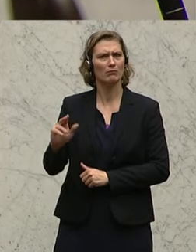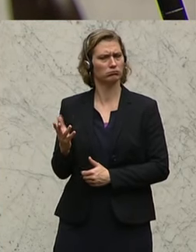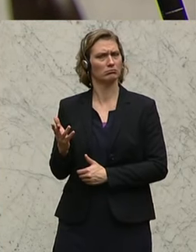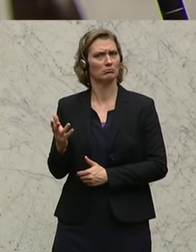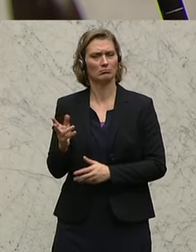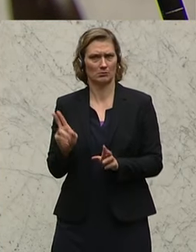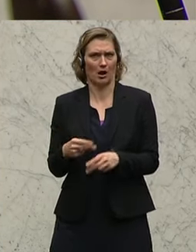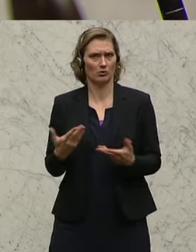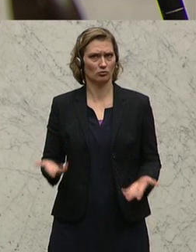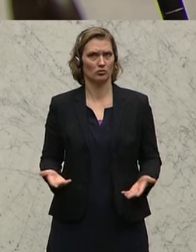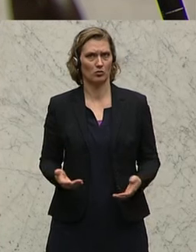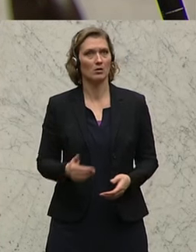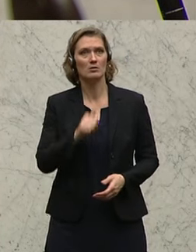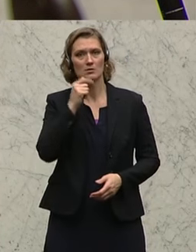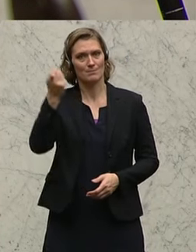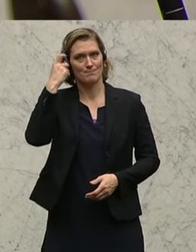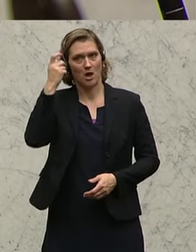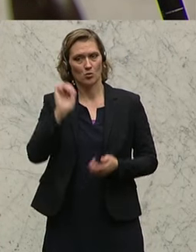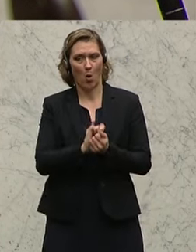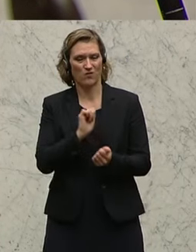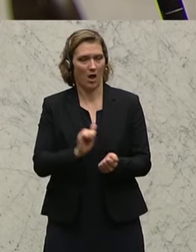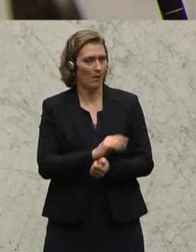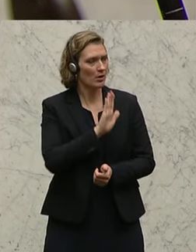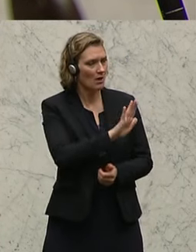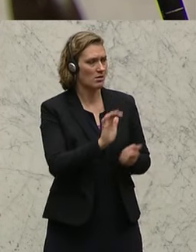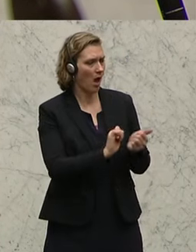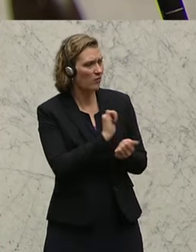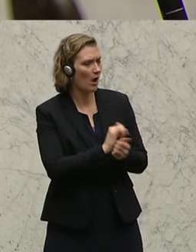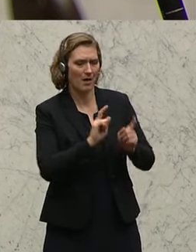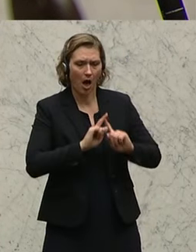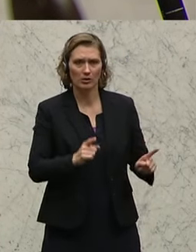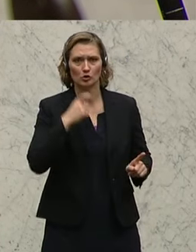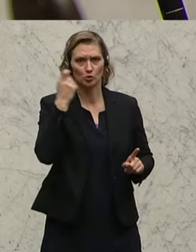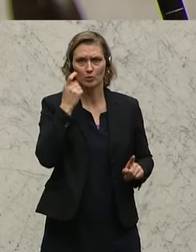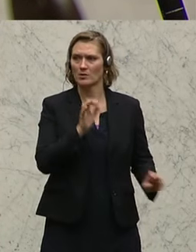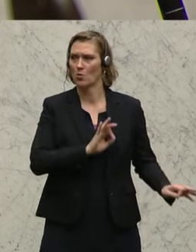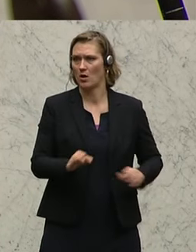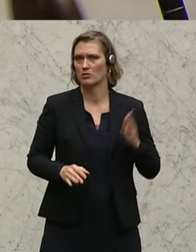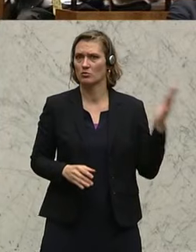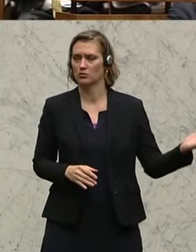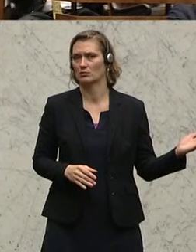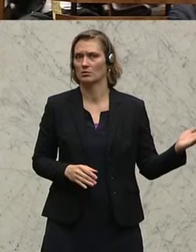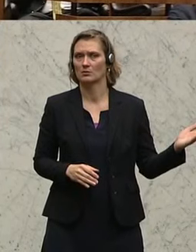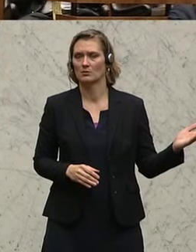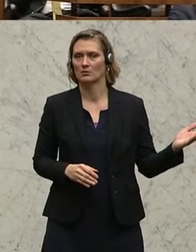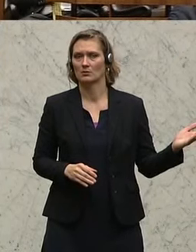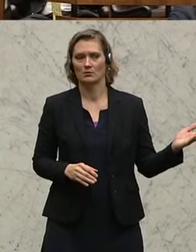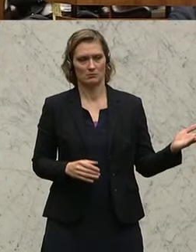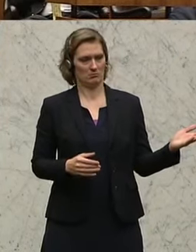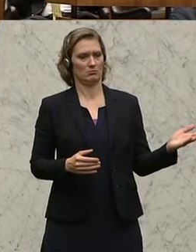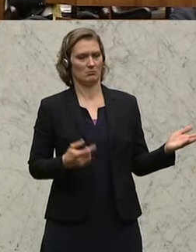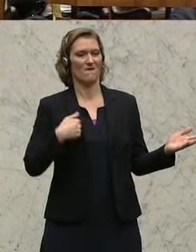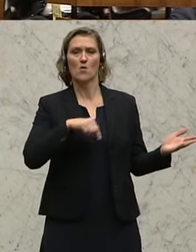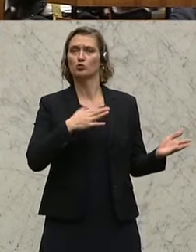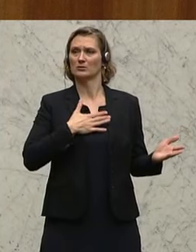Das kann es nicht sein. Das ist nicht die ureigenste Aufgabe. Kümmern Sie sich, lieber Herr Bundesminister, lieber, ja, das würde